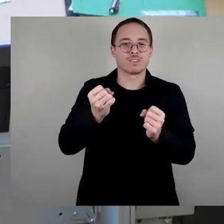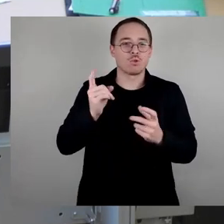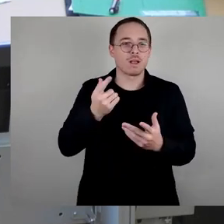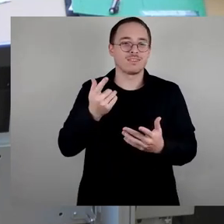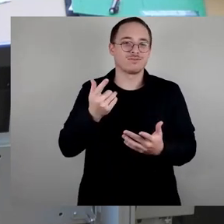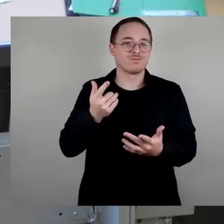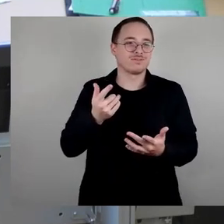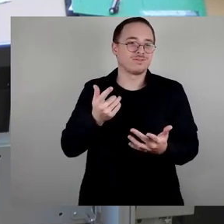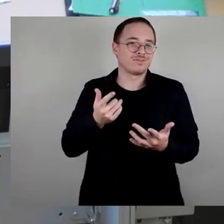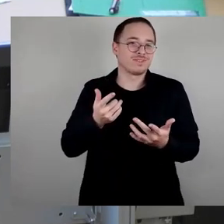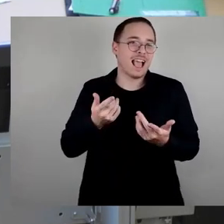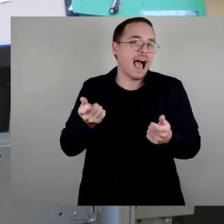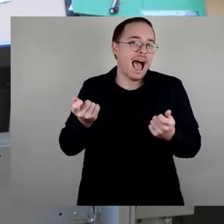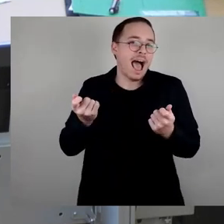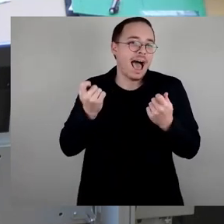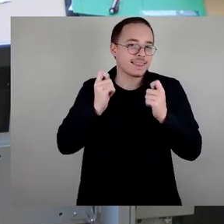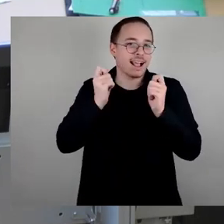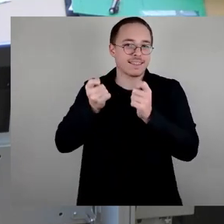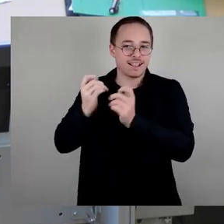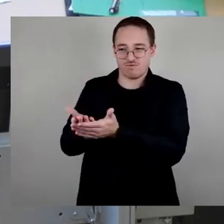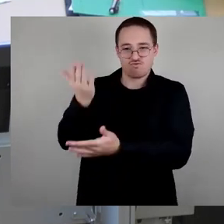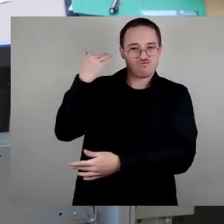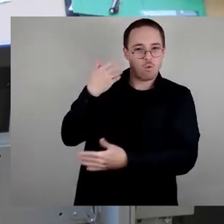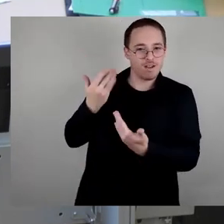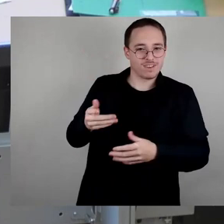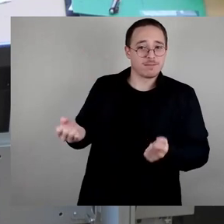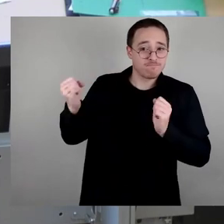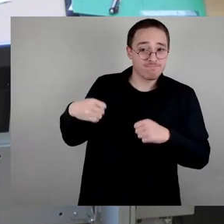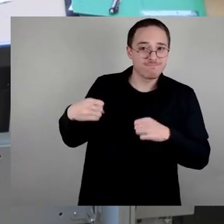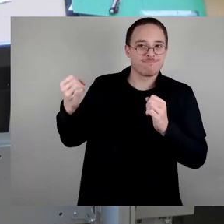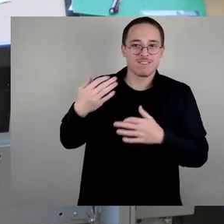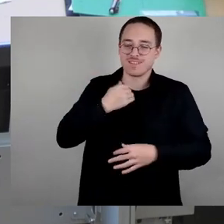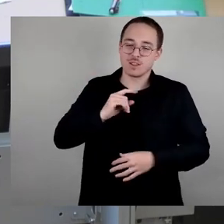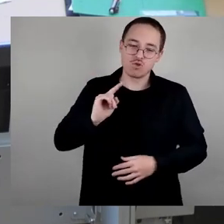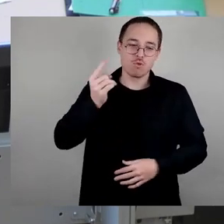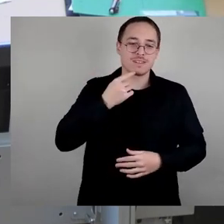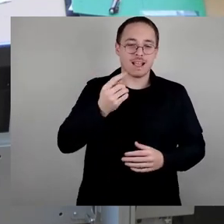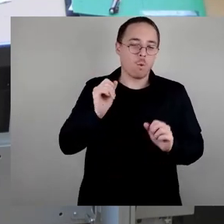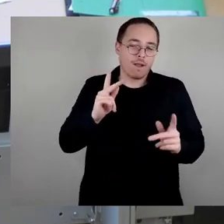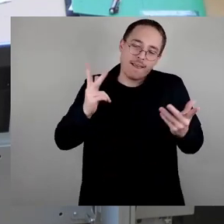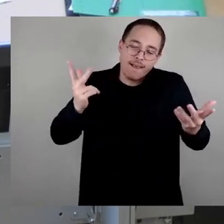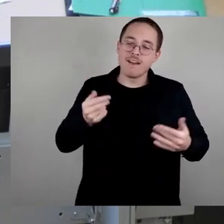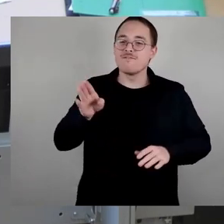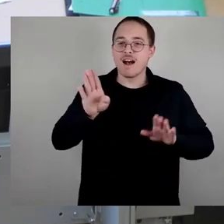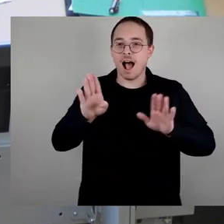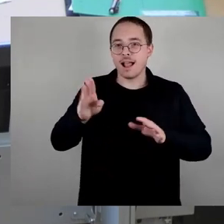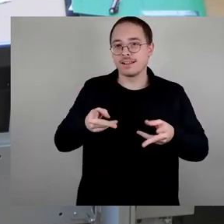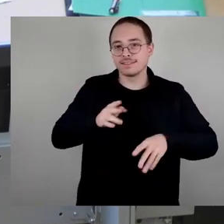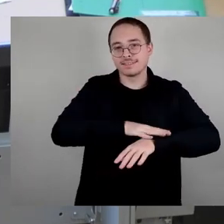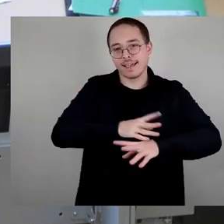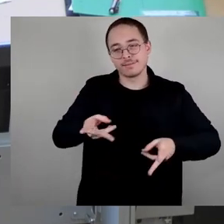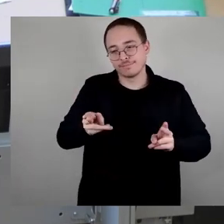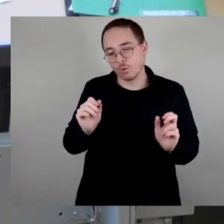beschließen. Aber es ist eigentlich formuliert. Wir haben sehr einhellig den Beirat für Erinnerungskultur